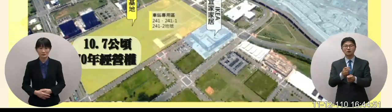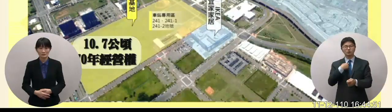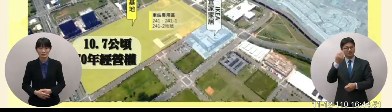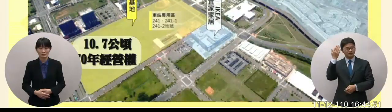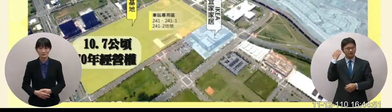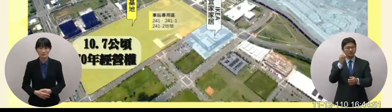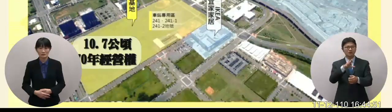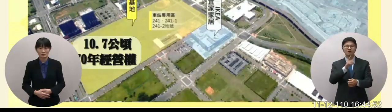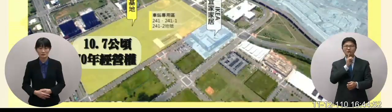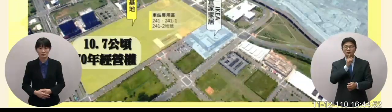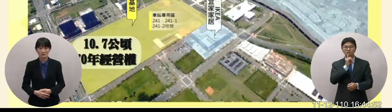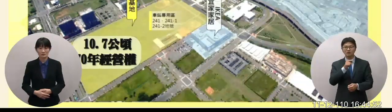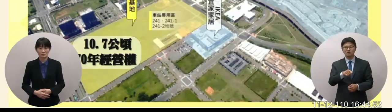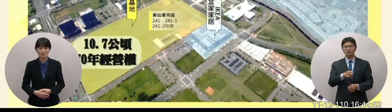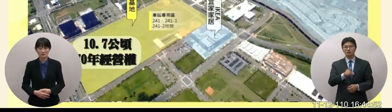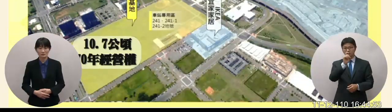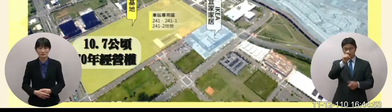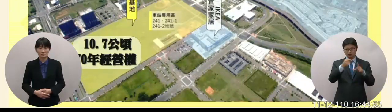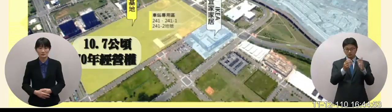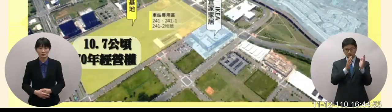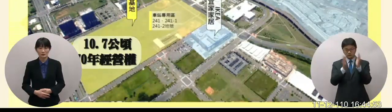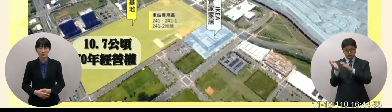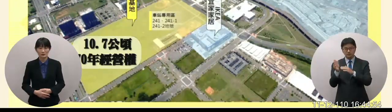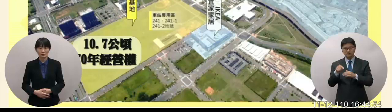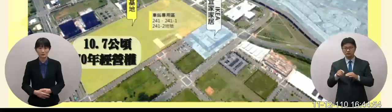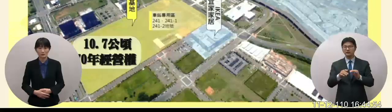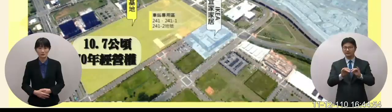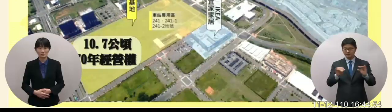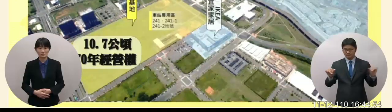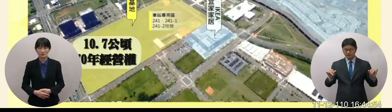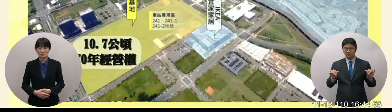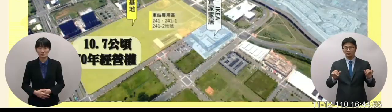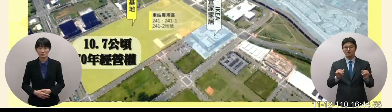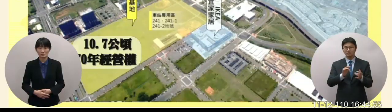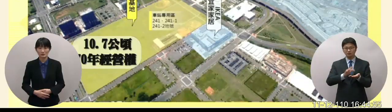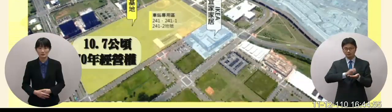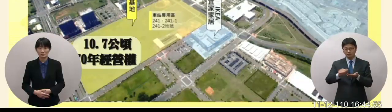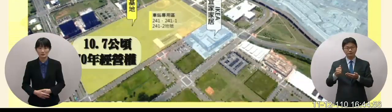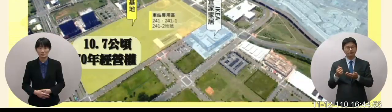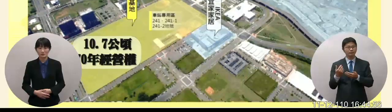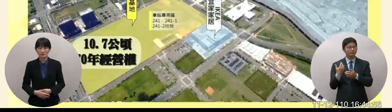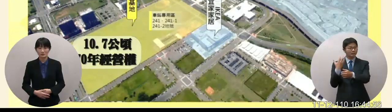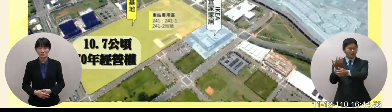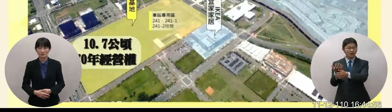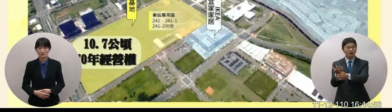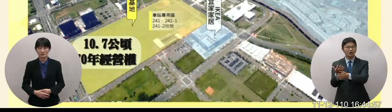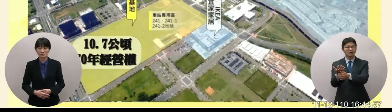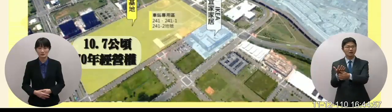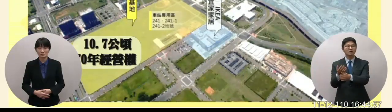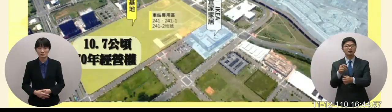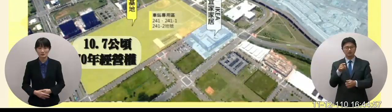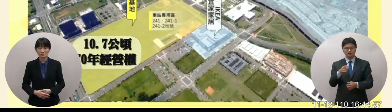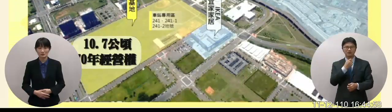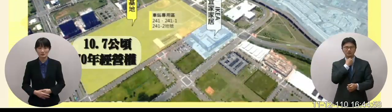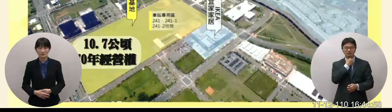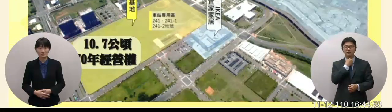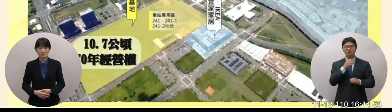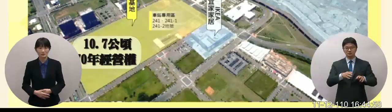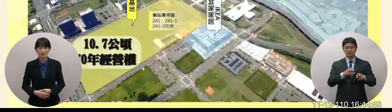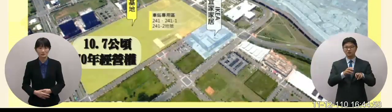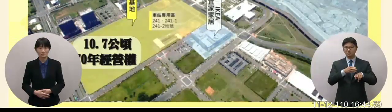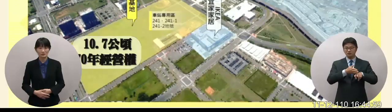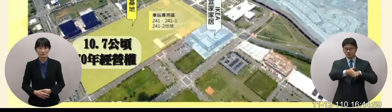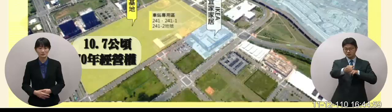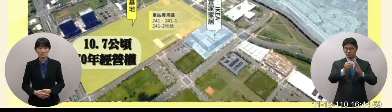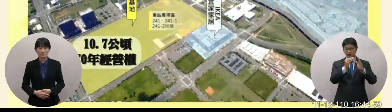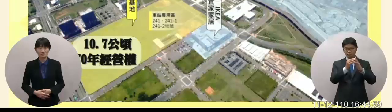70年10公頃你要招標出去啊所以拜託鐵道局今天也在嘛鐵道局鐵